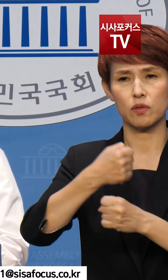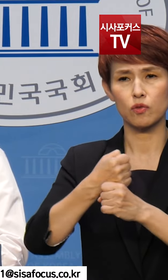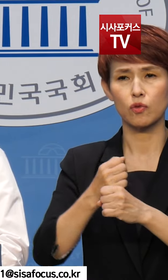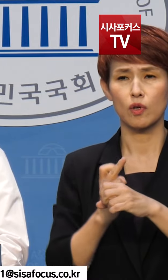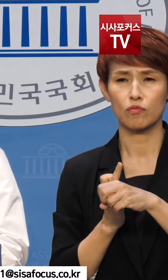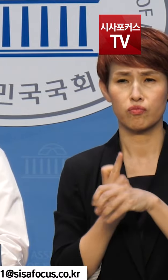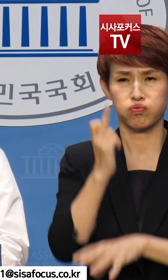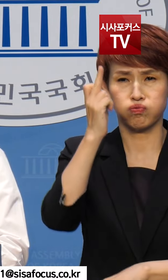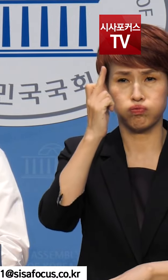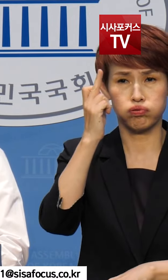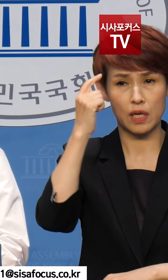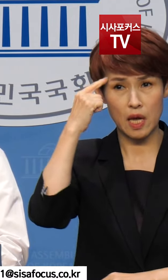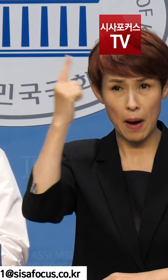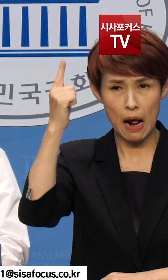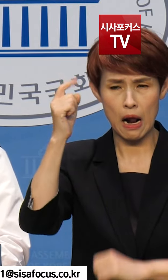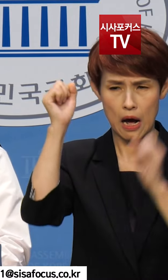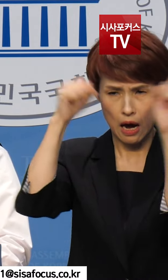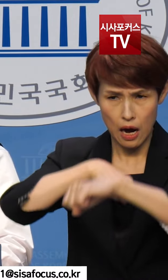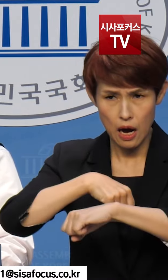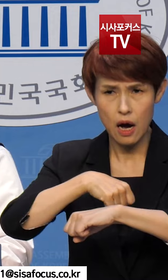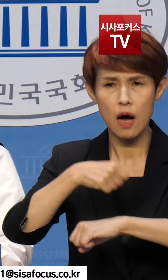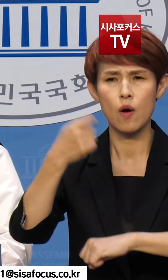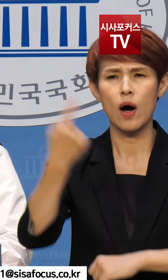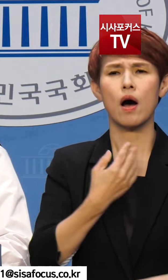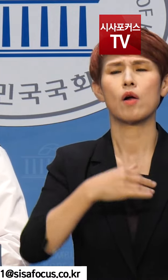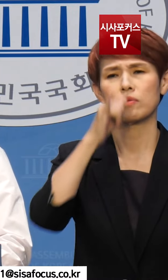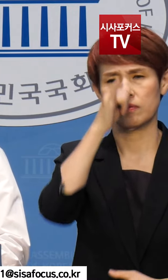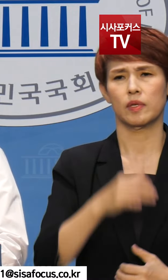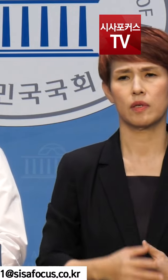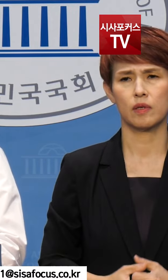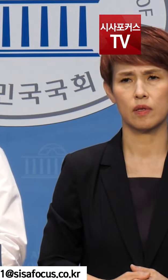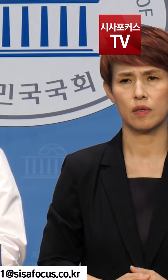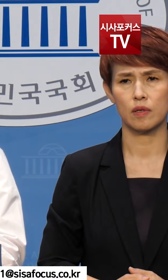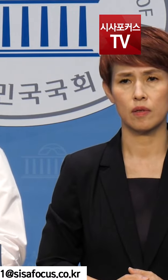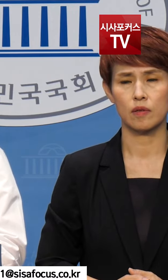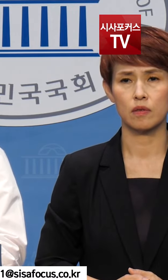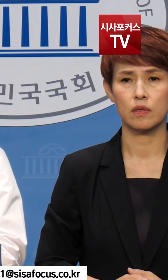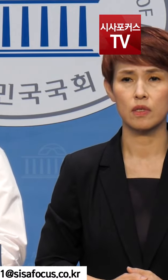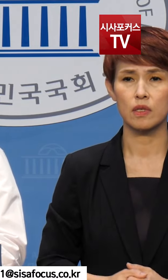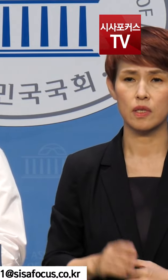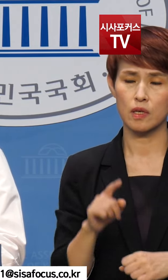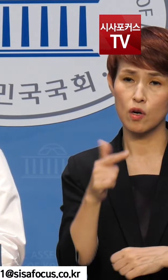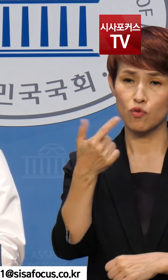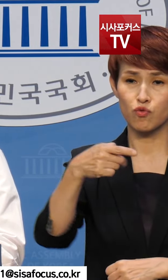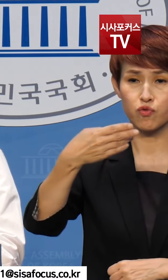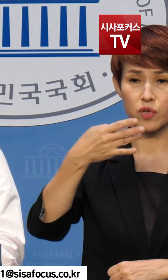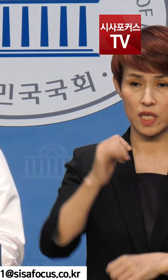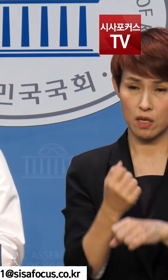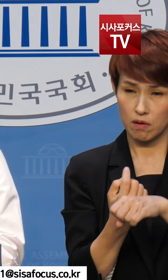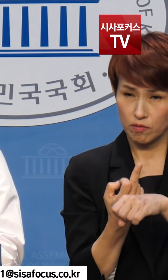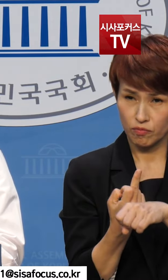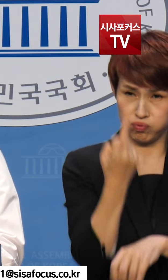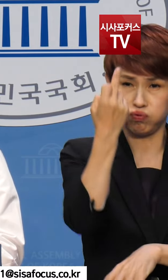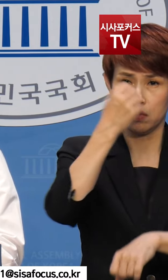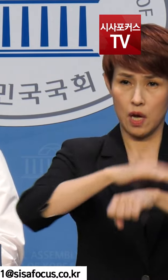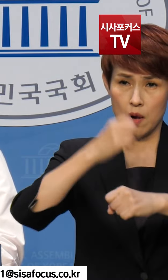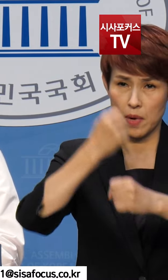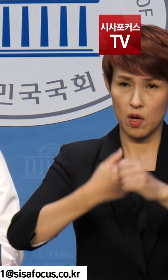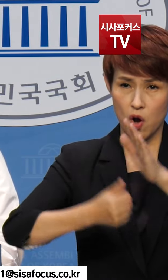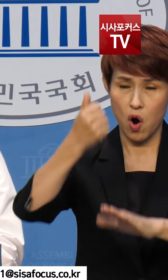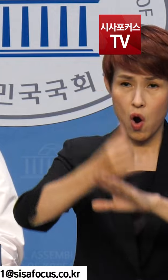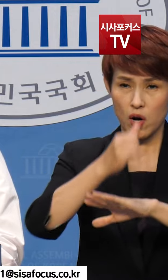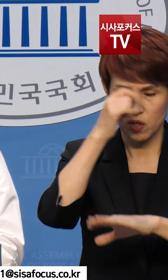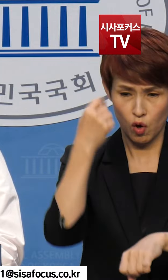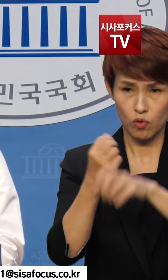한순간에 무너지고 말 것이라는 것을 누구보다 잘 알았기 때문입니다. 누리호 발사와 단우리의 성공을 만들어낸 연구자들의